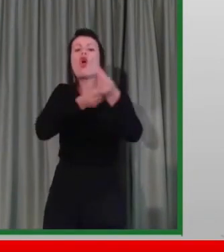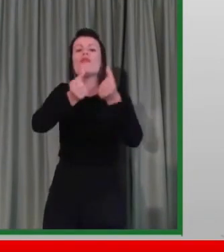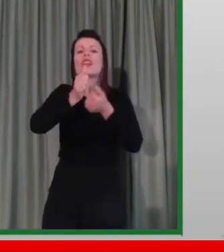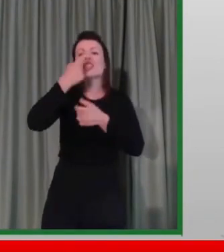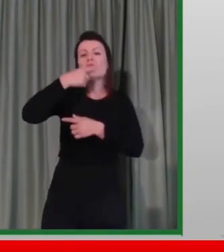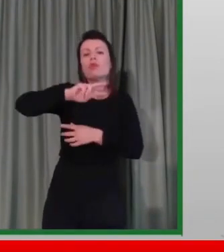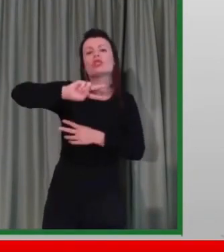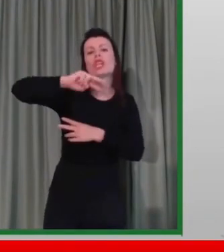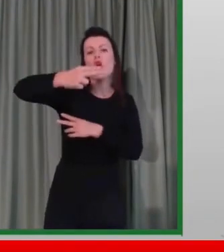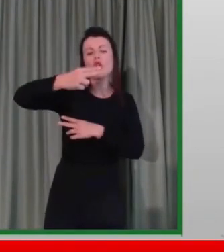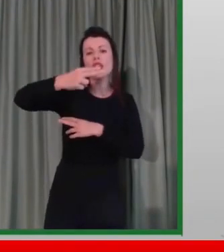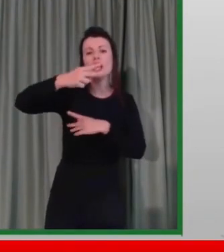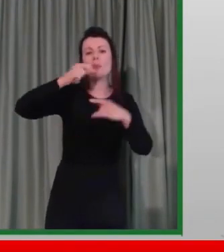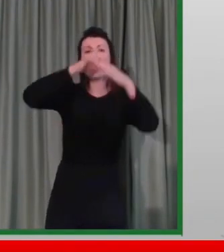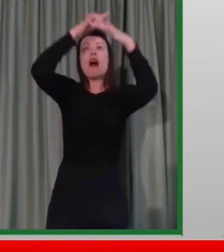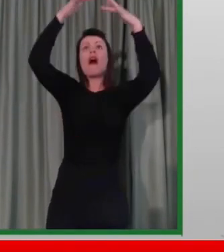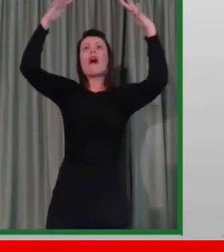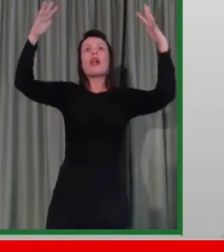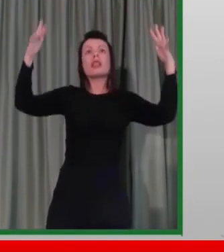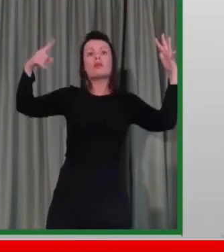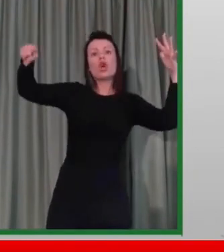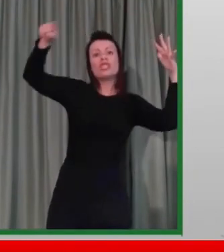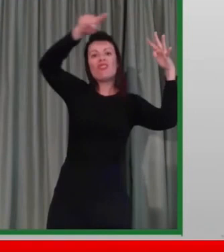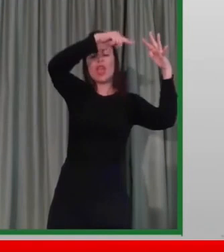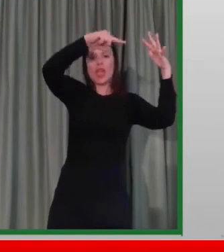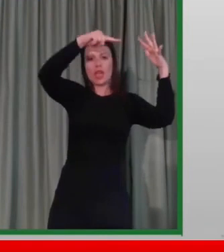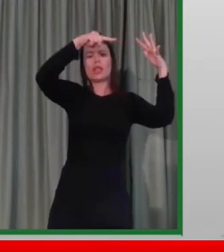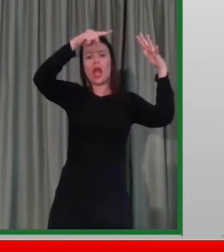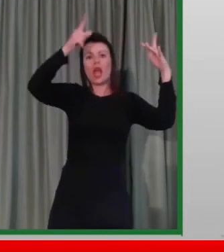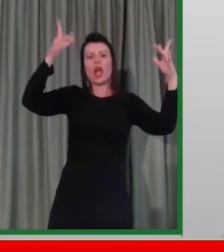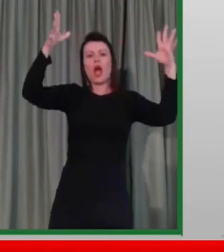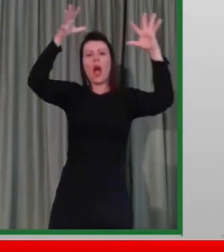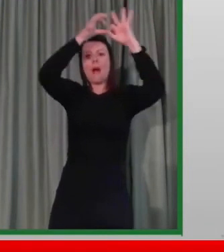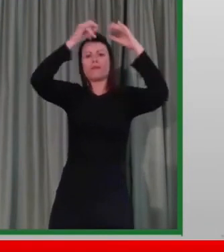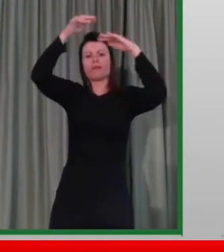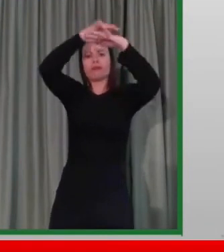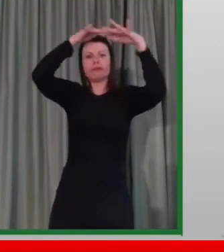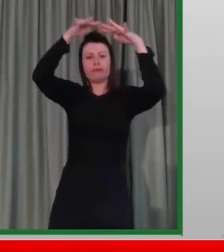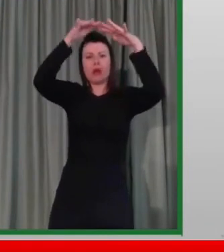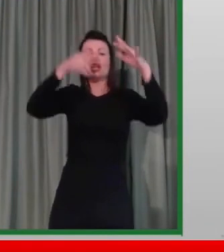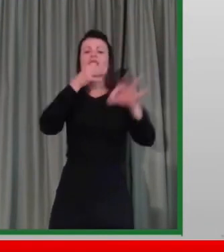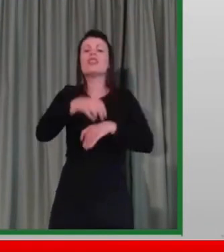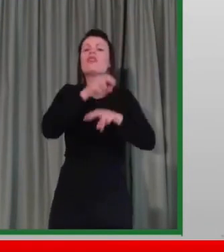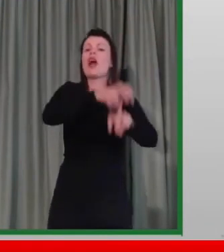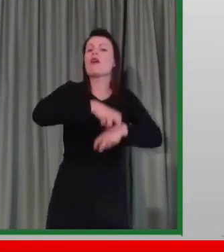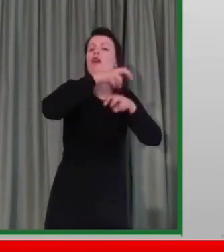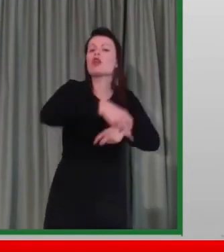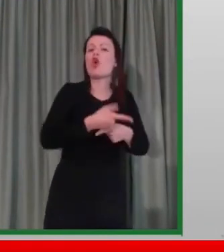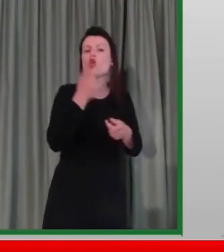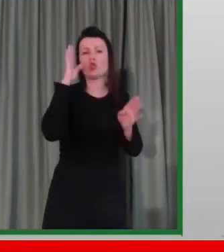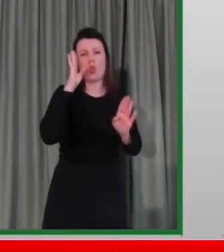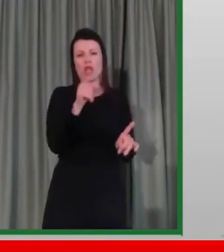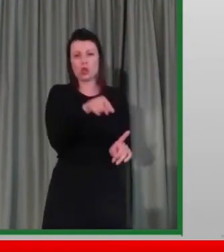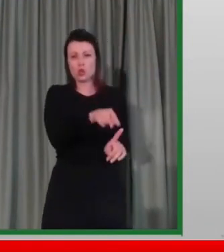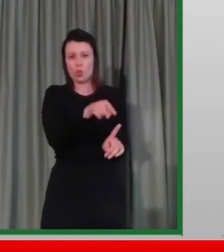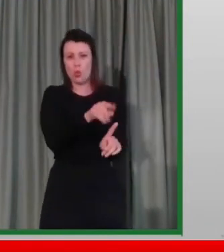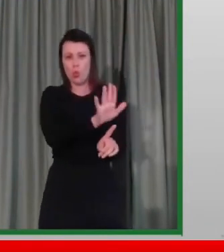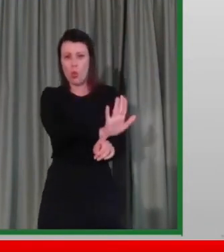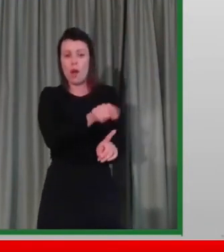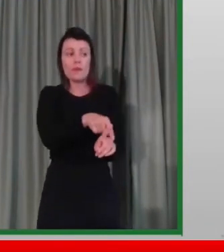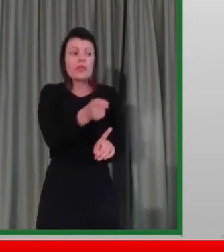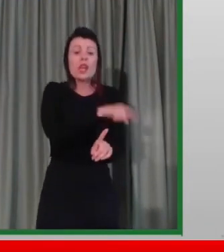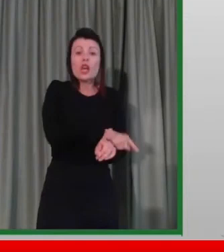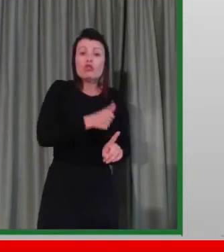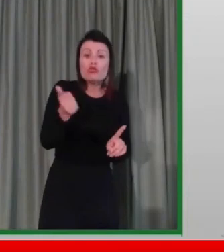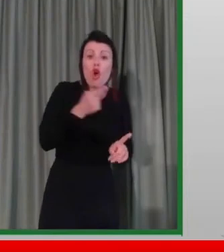particolare qui vuol dire intervenire sulle emissioni dell'agricoltura, ecco, non più accanirsi solo sul traffico. Questo avrà una conseguenza. Dal